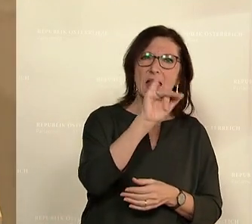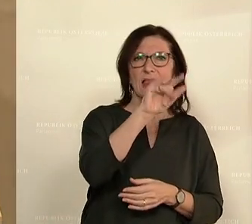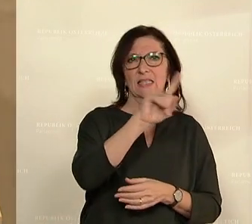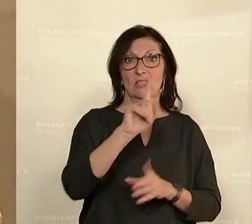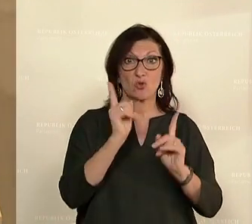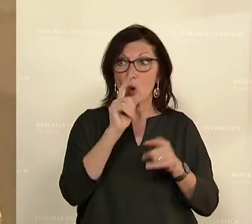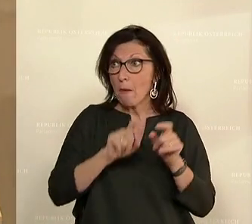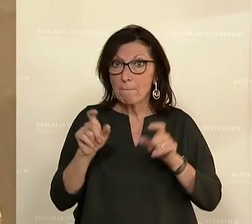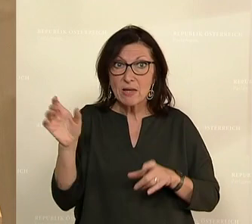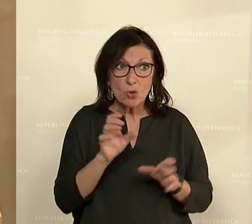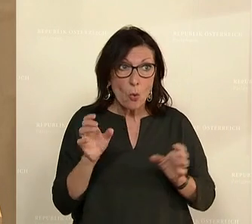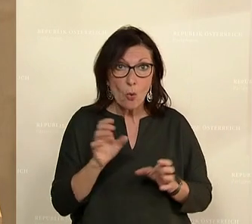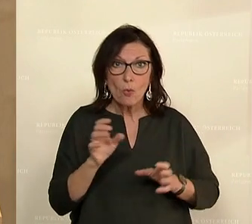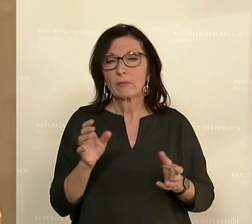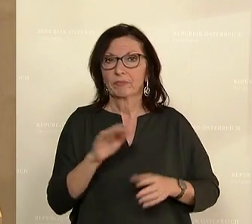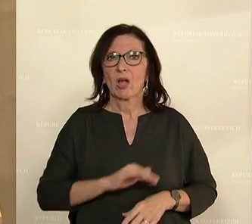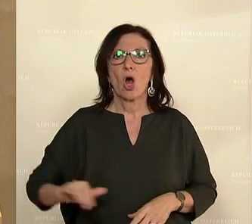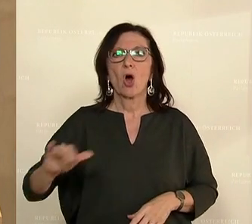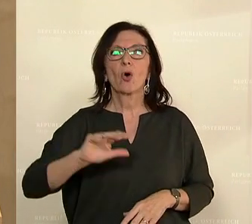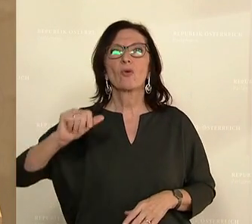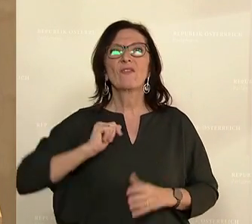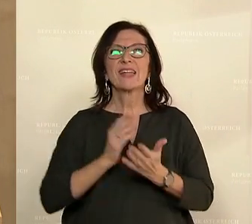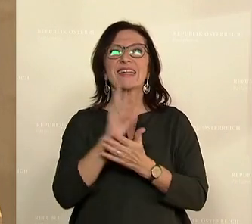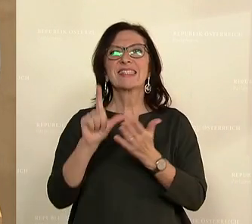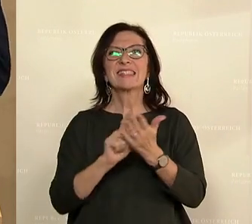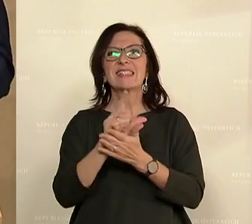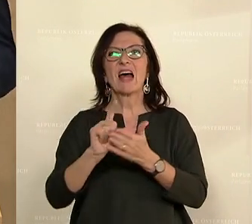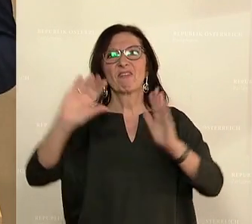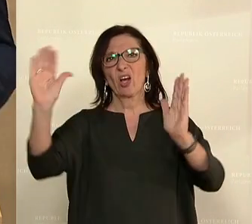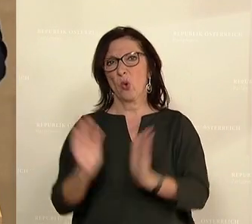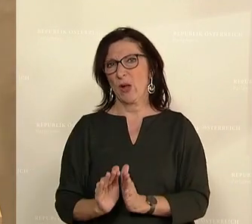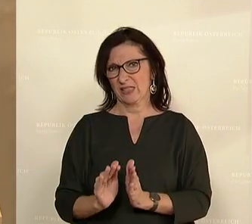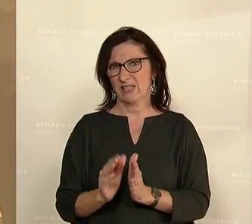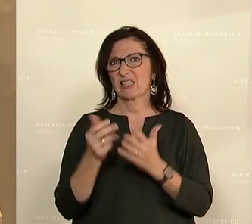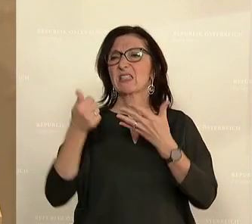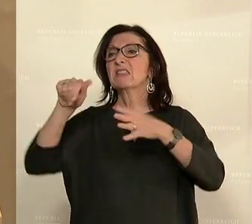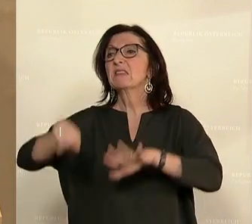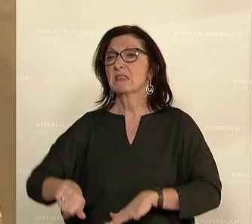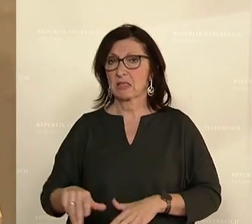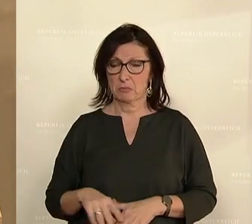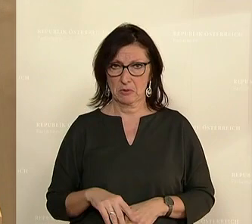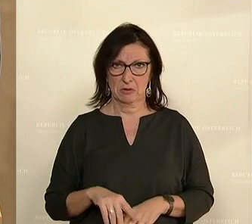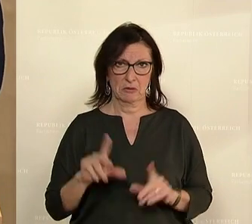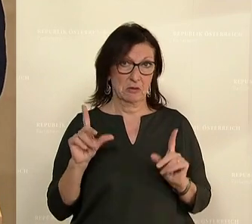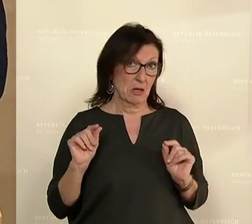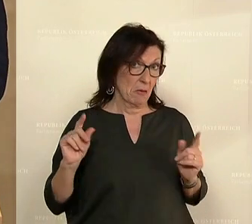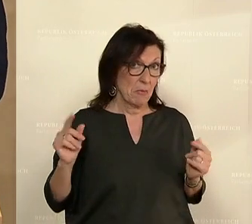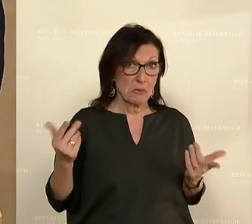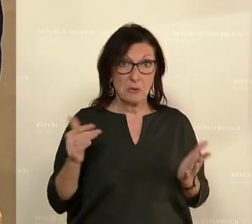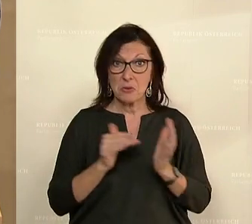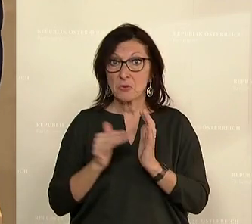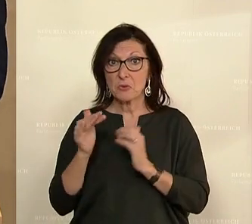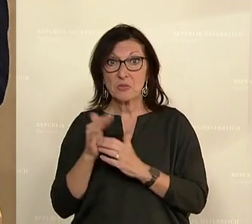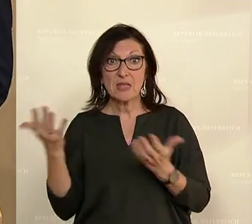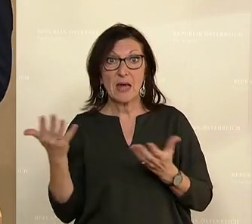Bundesheer, dass die Grundwehrdienstzeit auf sechs Monate verkürzt worden ist. Dadurch ist ein viel zu großer Anteil an Systemerhaltern in unserem System.